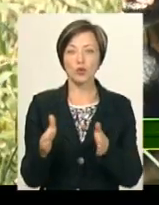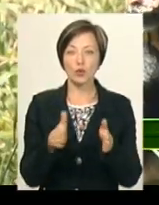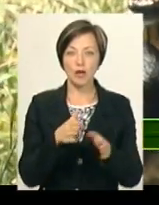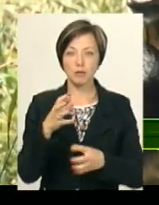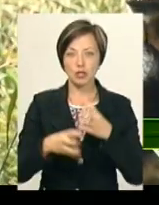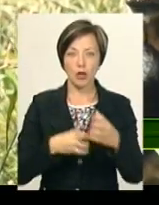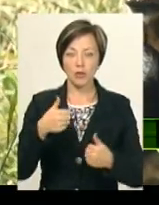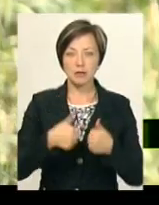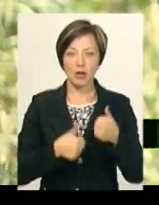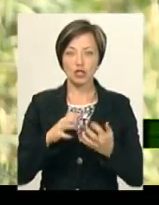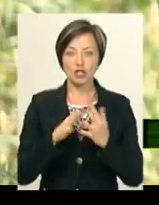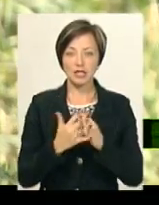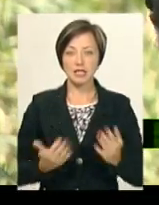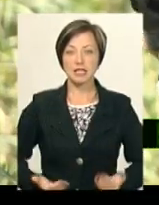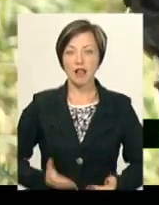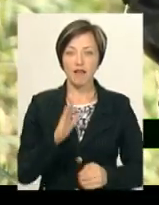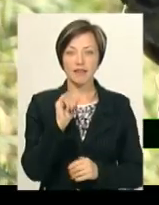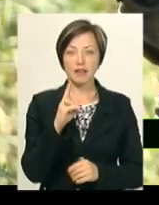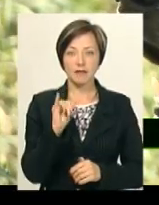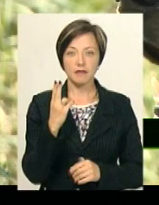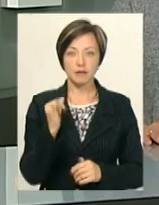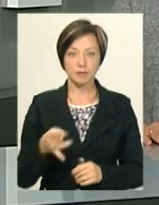житель села Дашківці Вінквецького району.